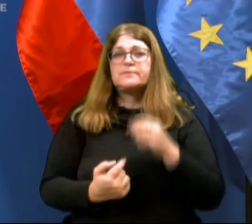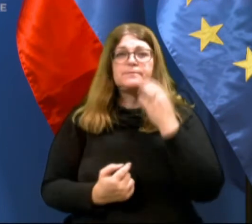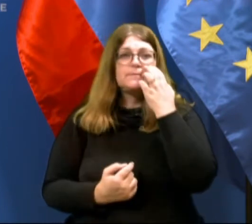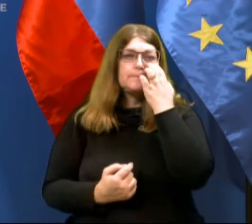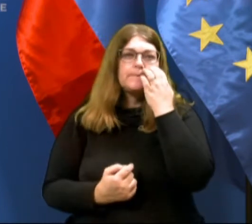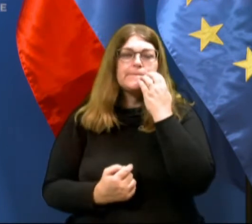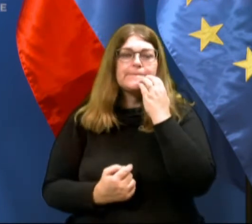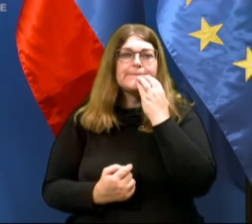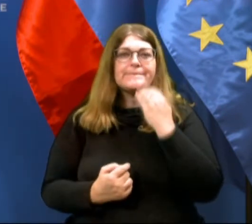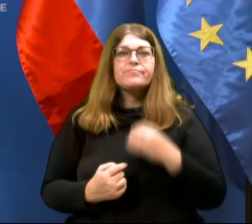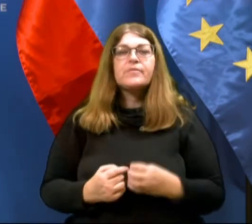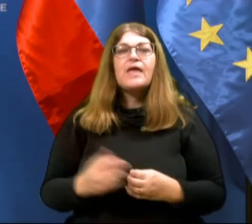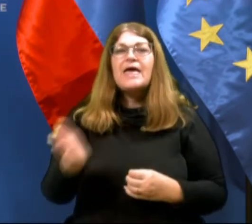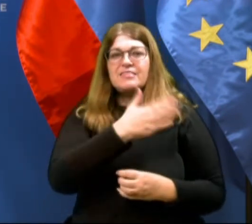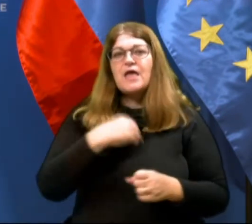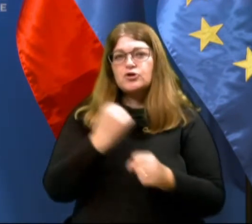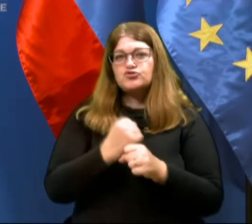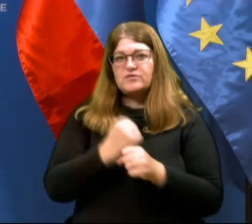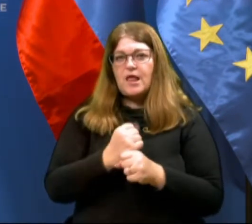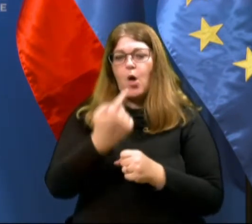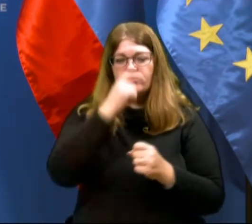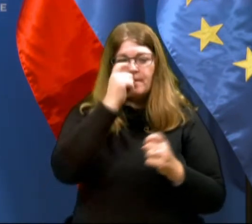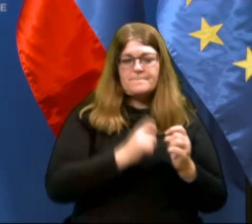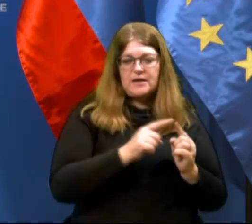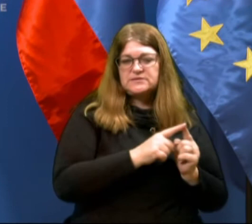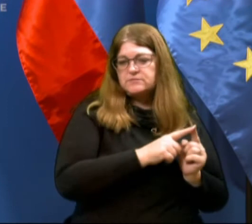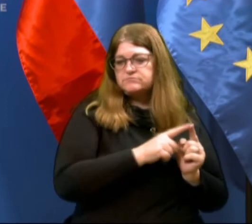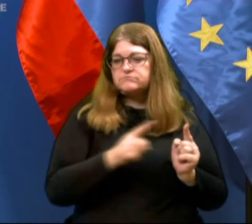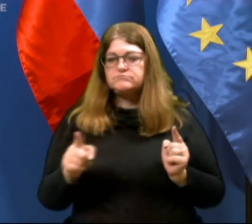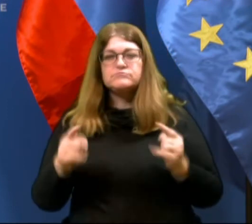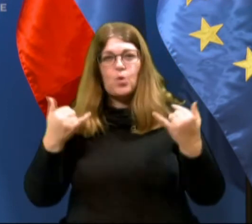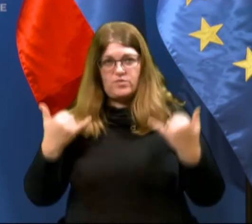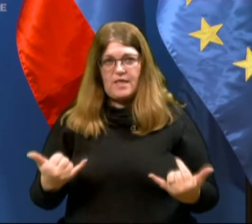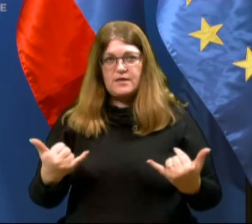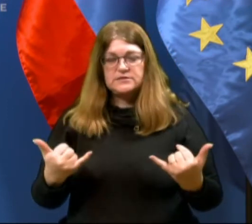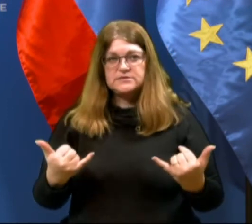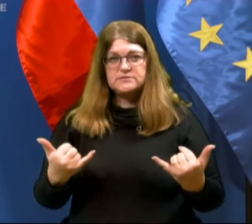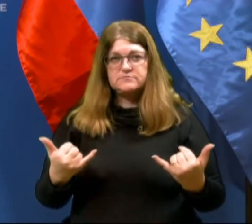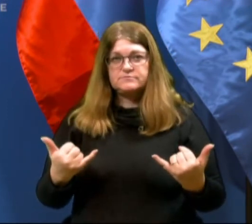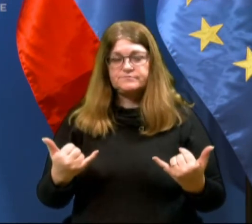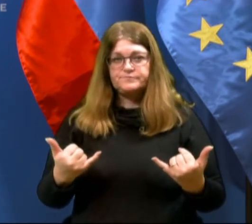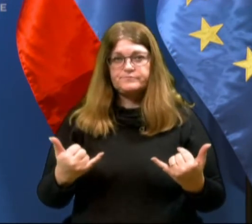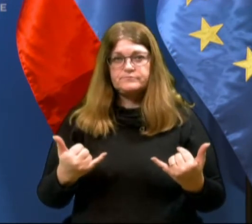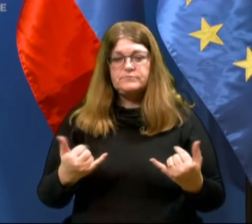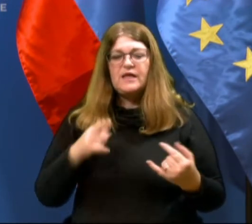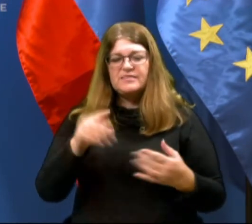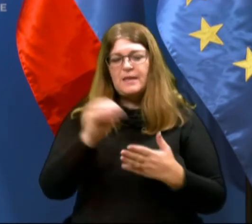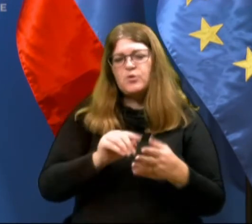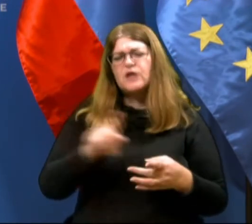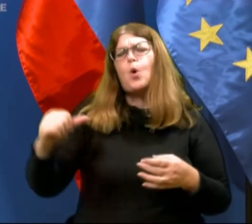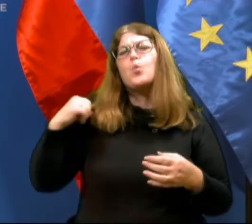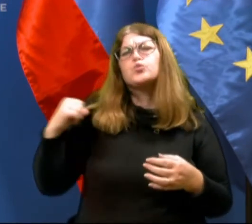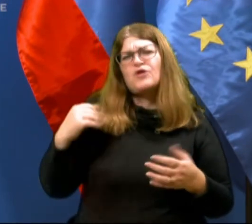Če pogledamo naše delo malo širše, torej od marca do danes, oziroma zajeti podatki so do